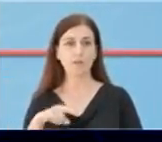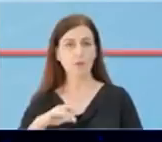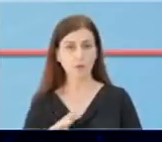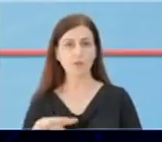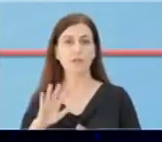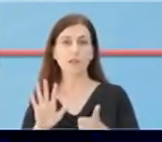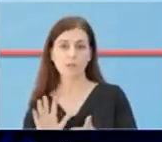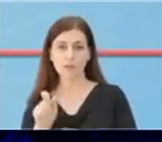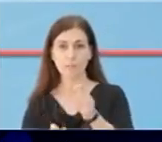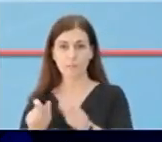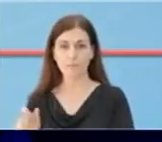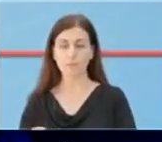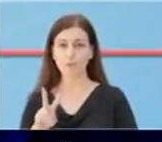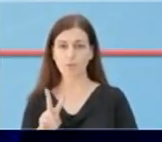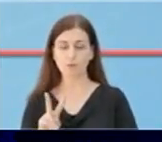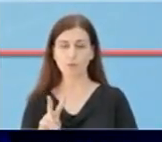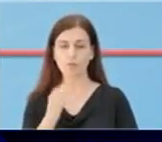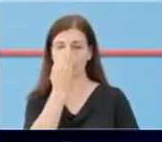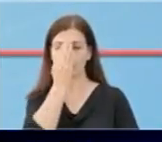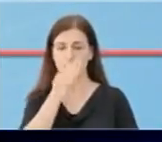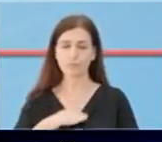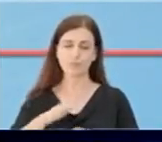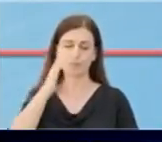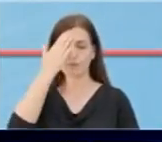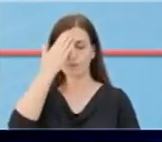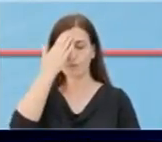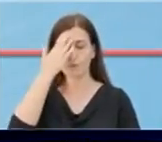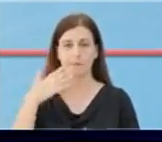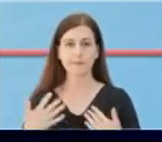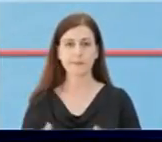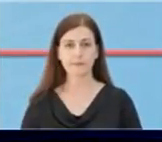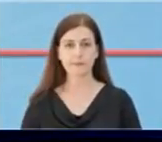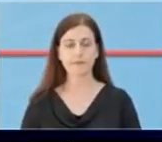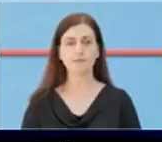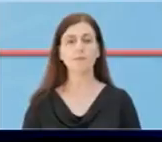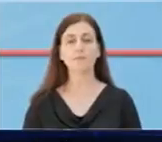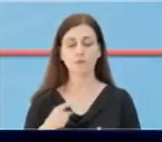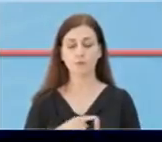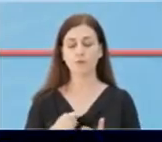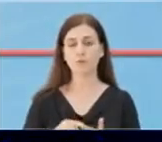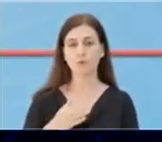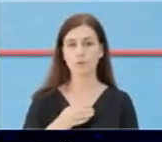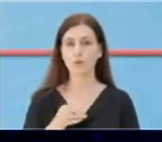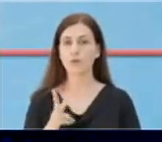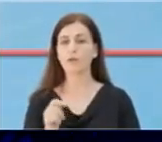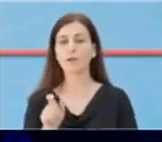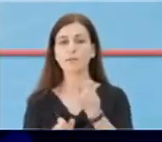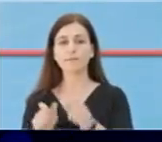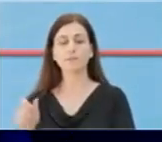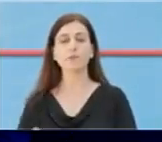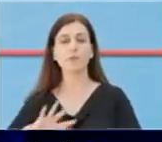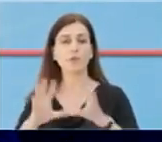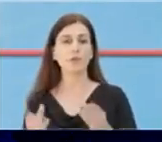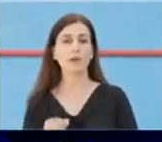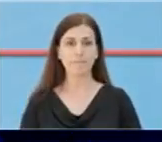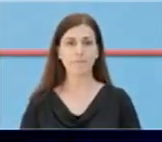pacient të shtruar, 2 pre cilve janë të terapi intensive në gjëndjetë rënduar. Në të dy spitalet COVID-19 dhe COVID-19 në total janë